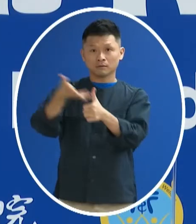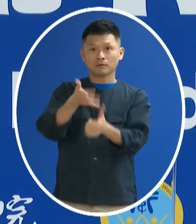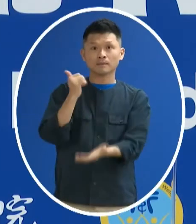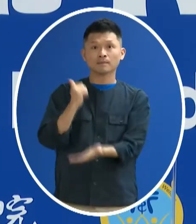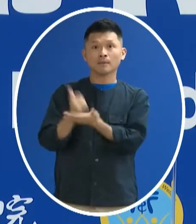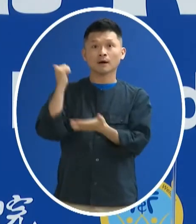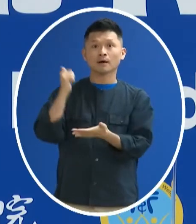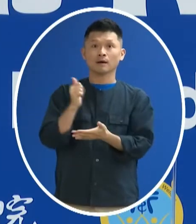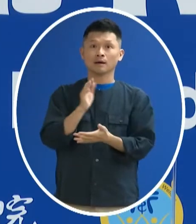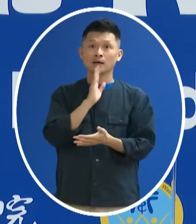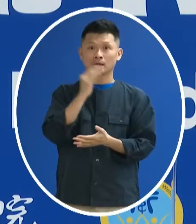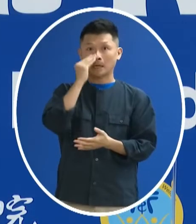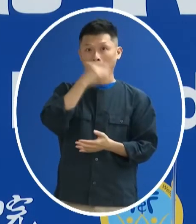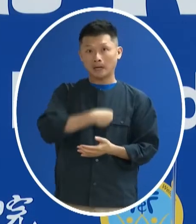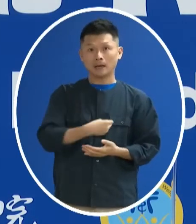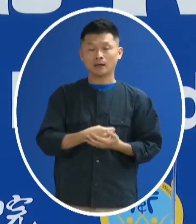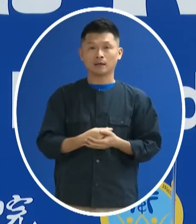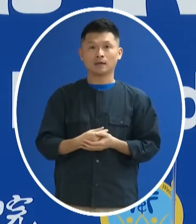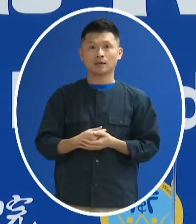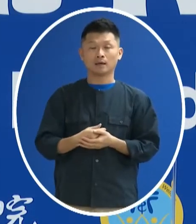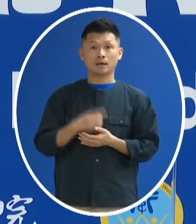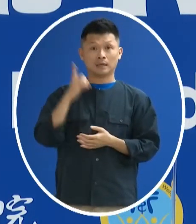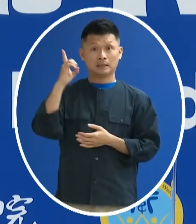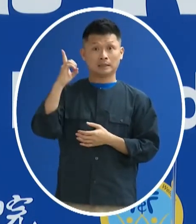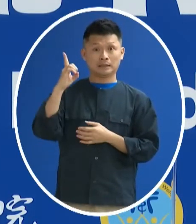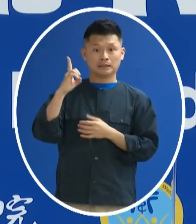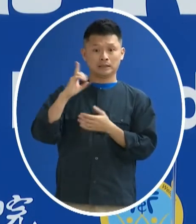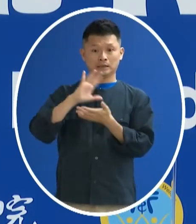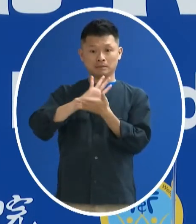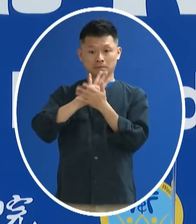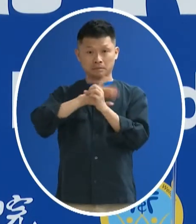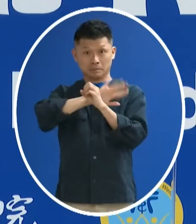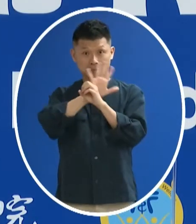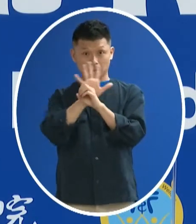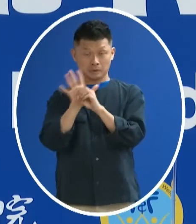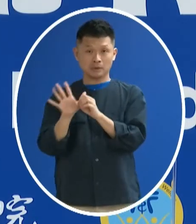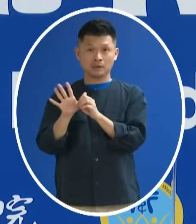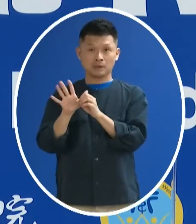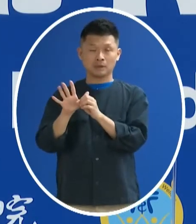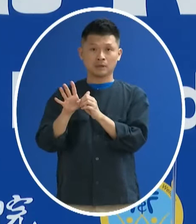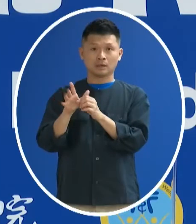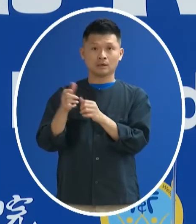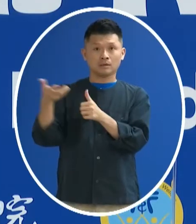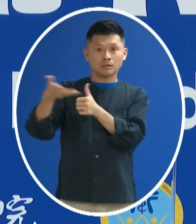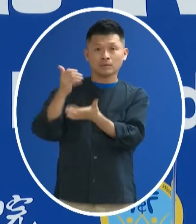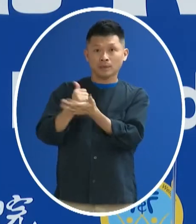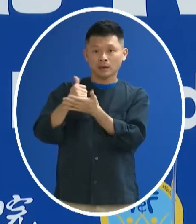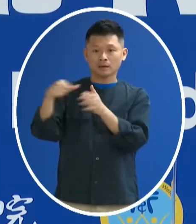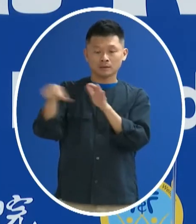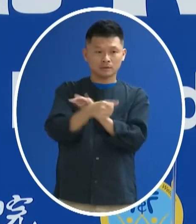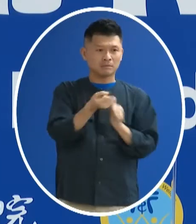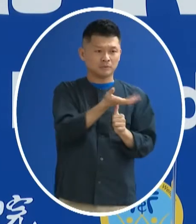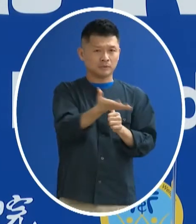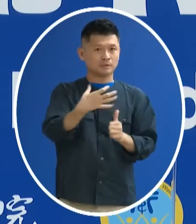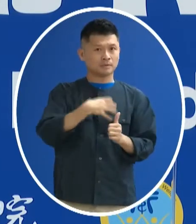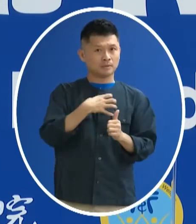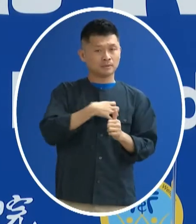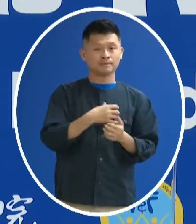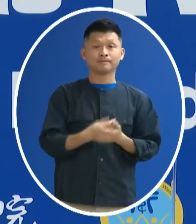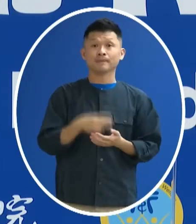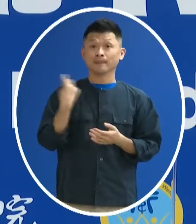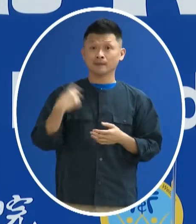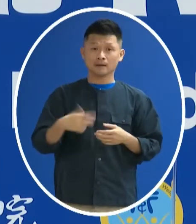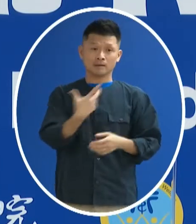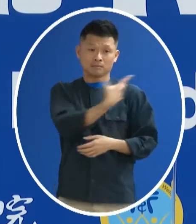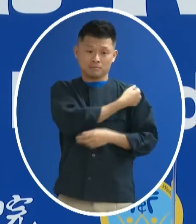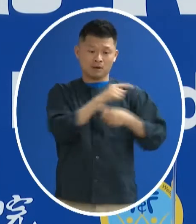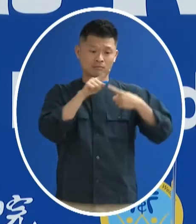這個病毒 甚至Delta病毒帶回來國內的這樣一個對自己跟對其他人的風險 那另外就是多打一劑這個別的